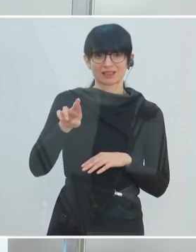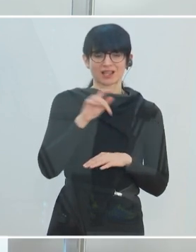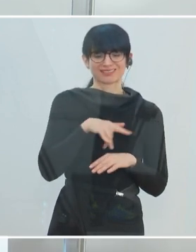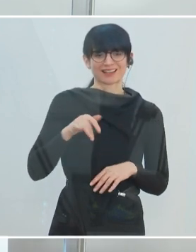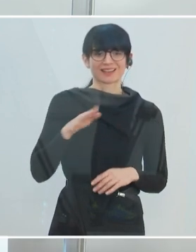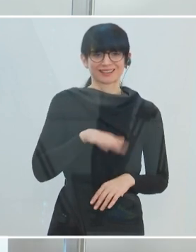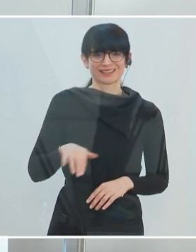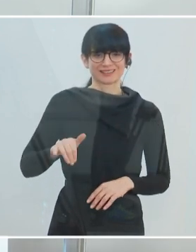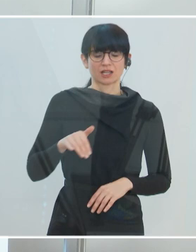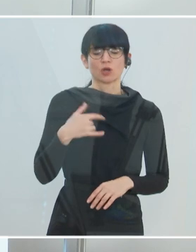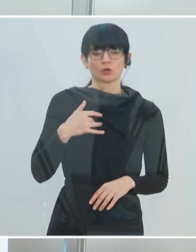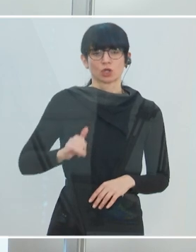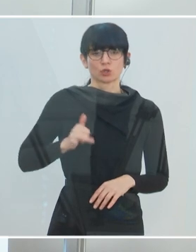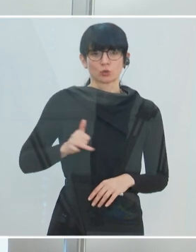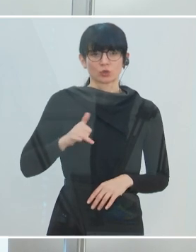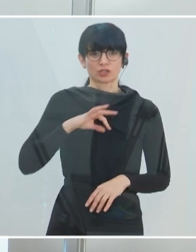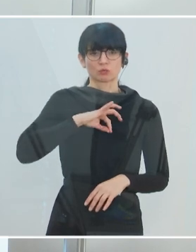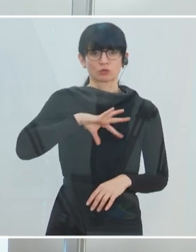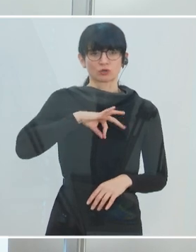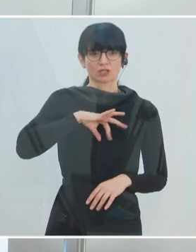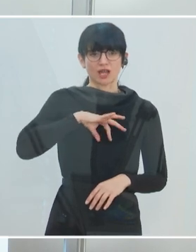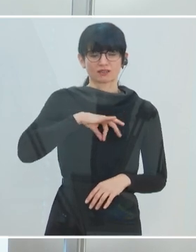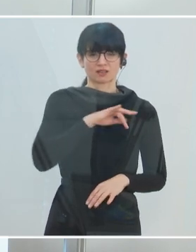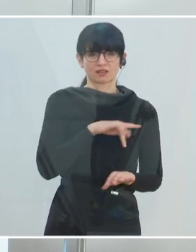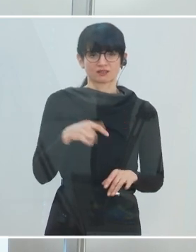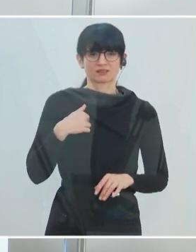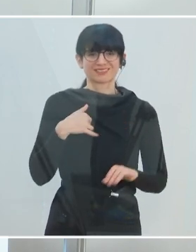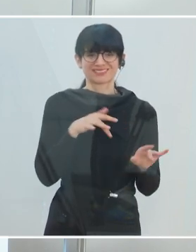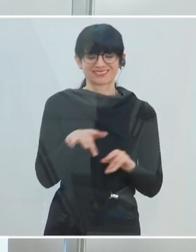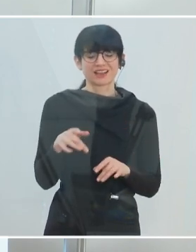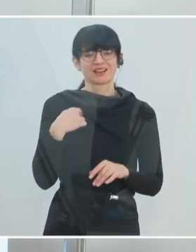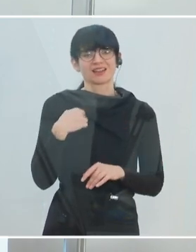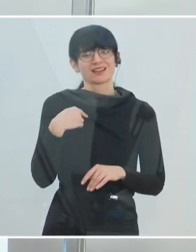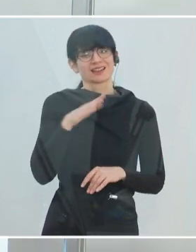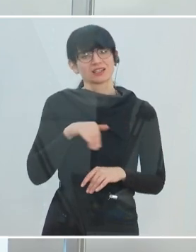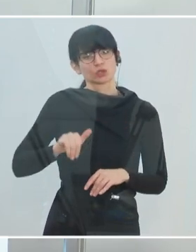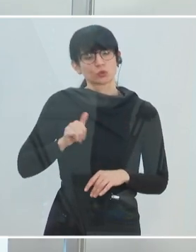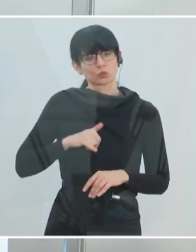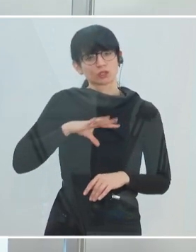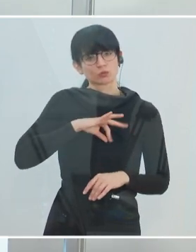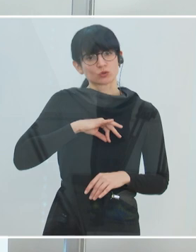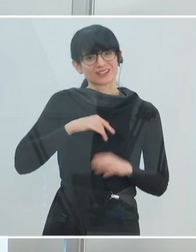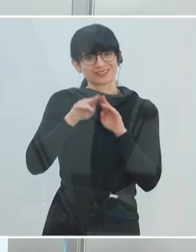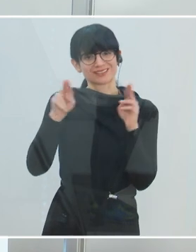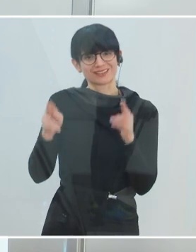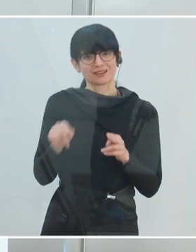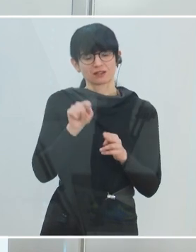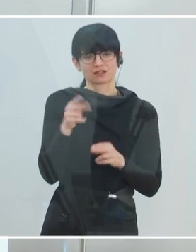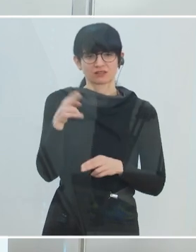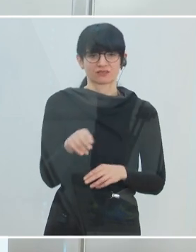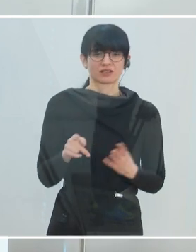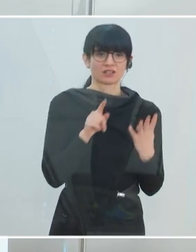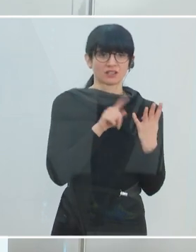Kinder- und Psychiater von der Universitätsklinik für Kinder- und Jugendpsychiatrie in Wien. Wir haben viertens den Mag.